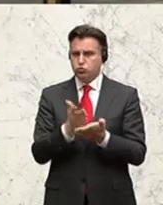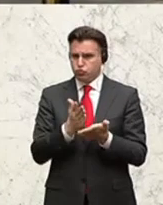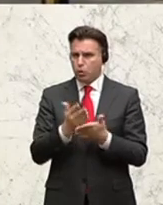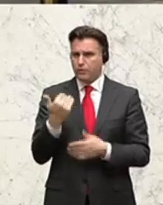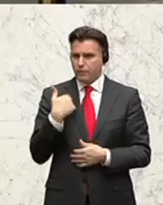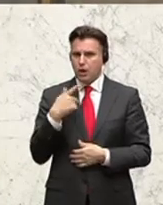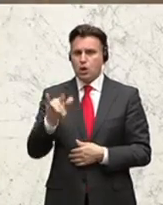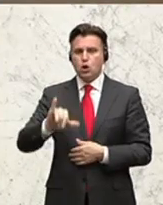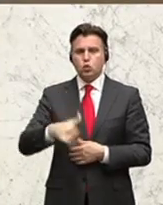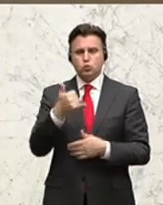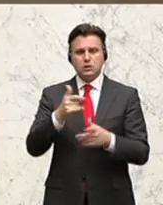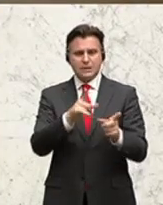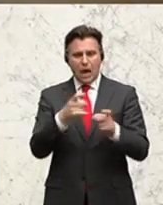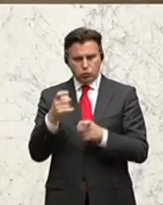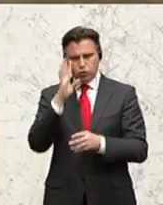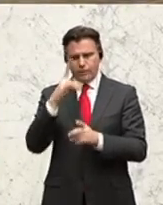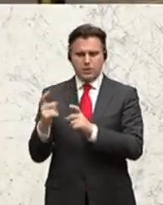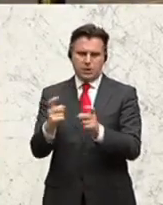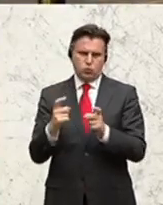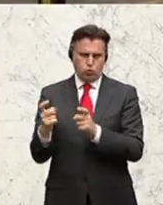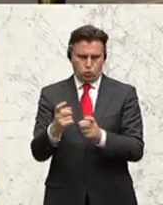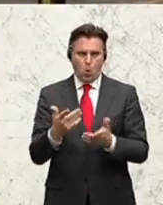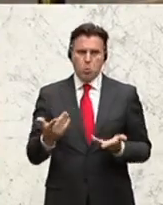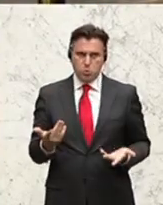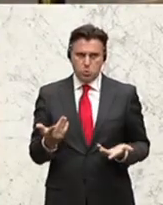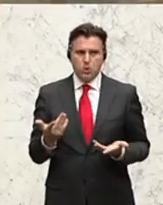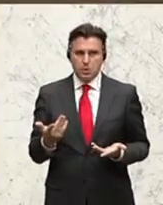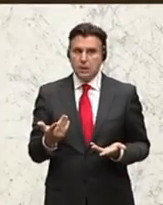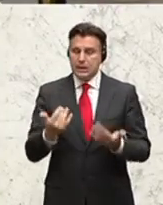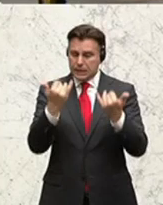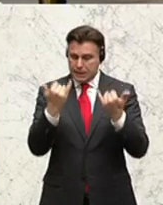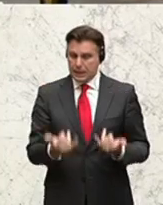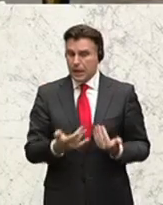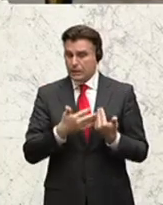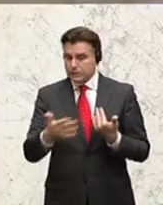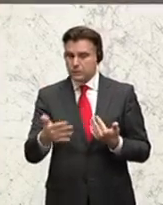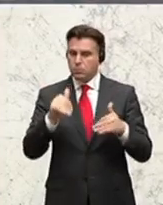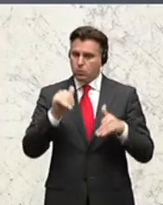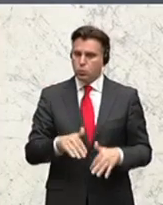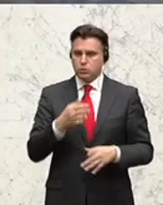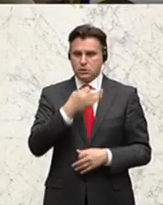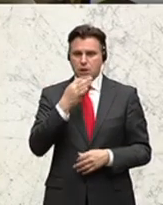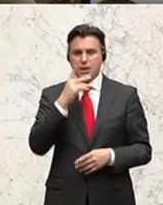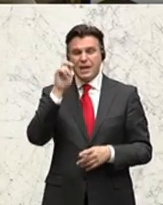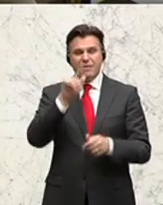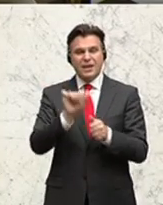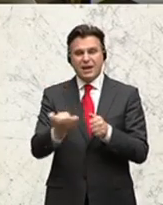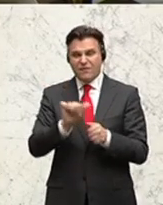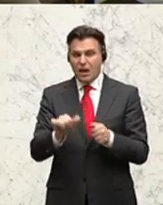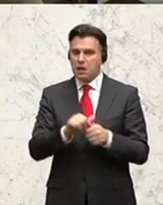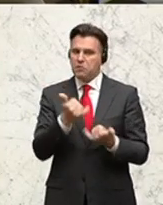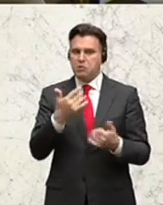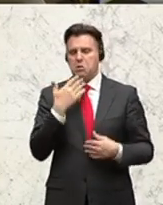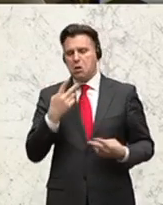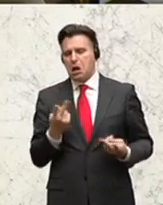Justizausschuss das nächste Mal diskutiert werden wird. Ich denke, es ist höchst an der Zeit, dass festgestellt wird, dass Tierquälerei kein